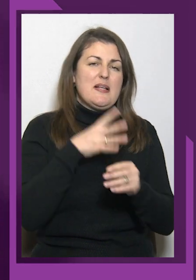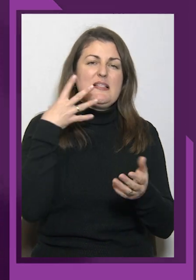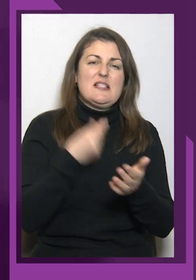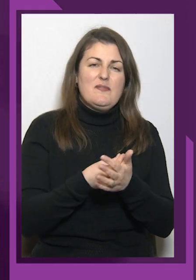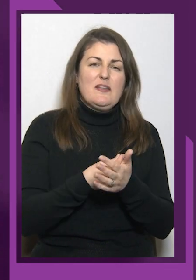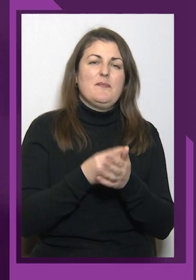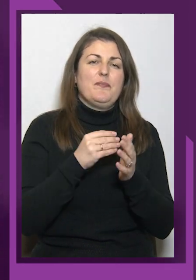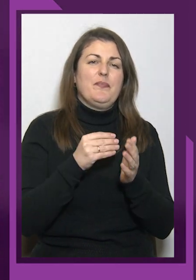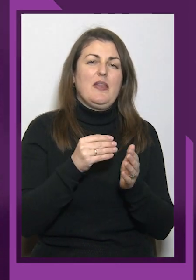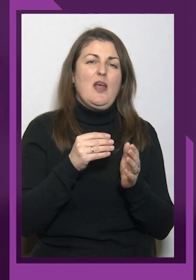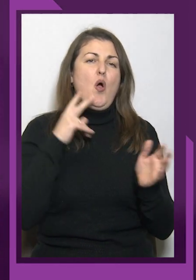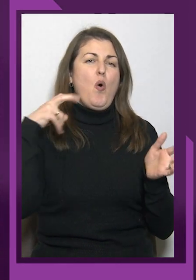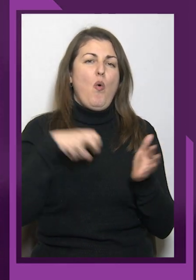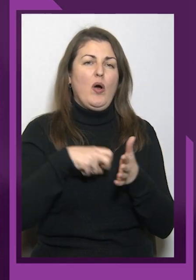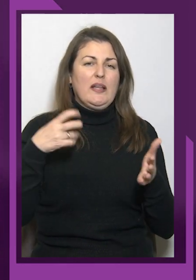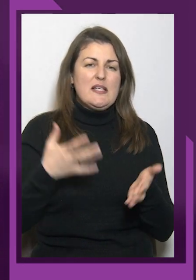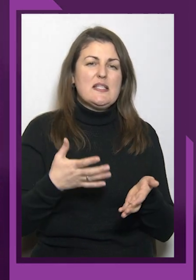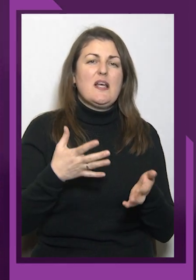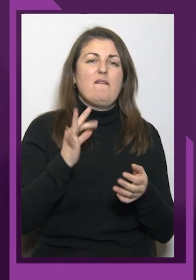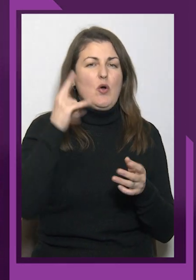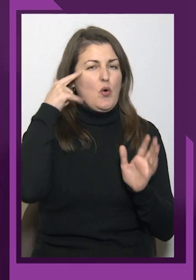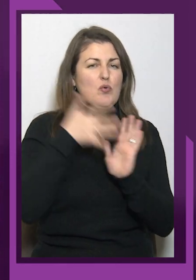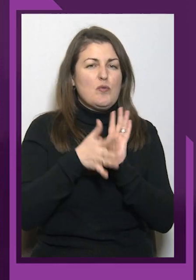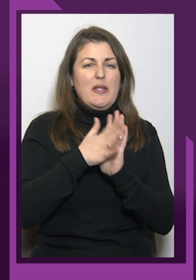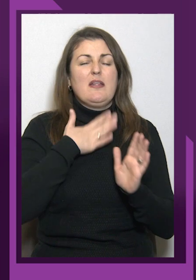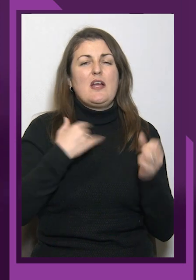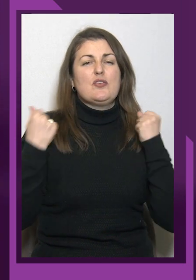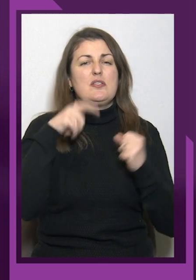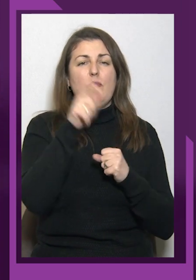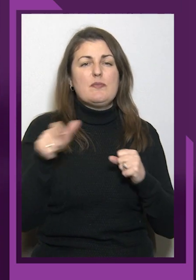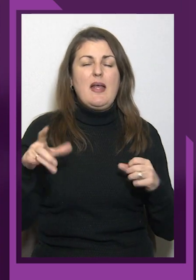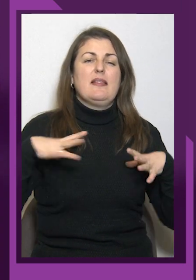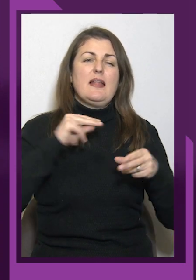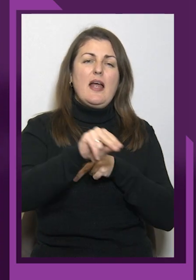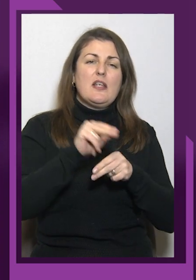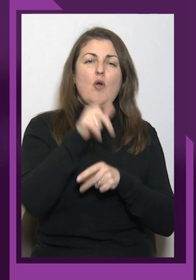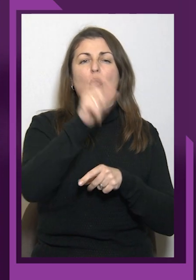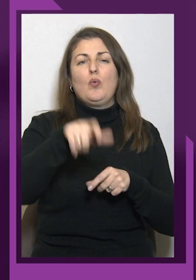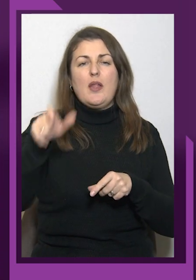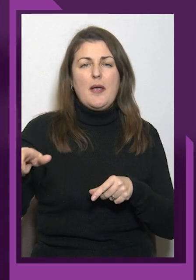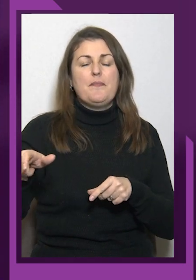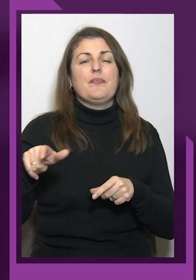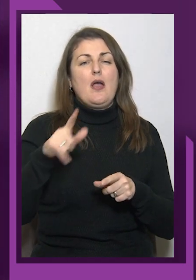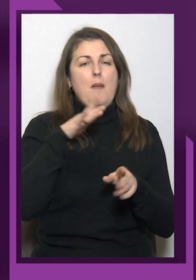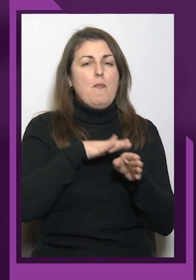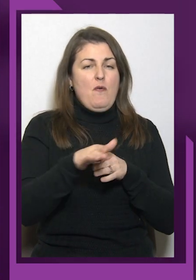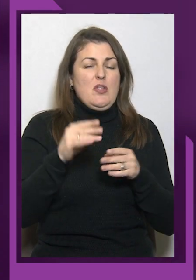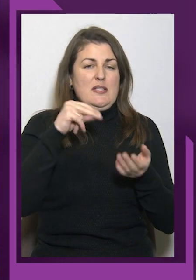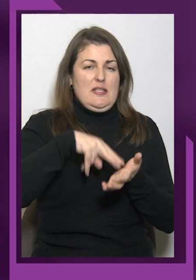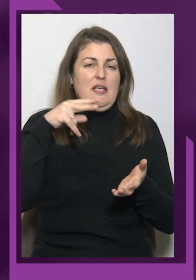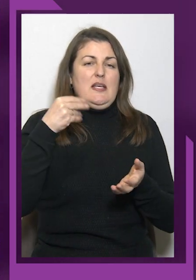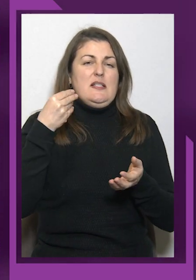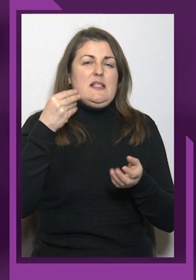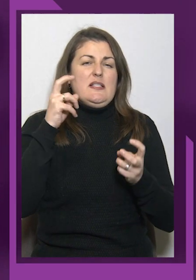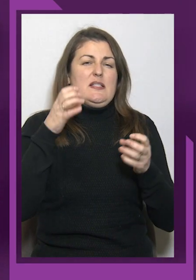отиск в розумінні наших спортсменів, тренерів, людей. Повноцінні збори через